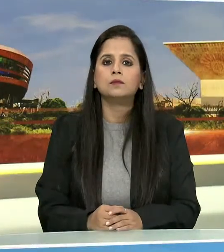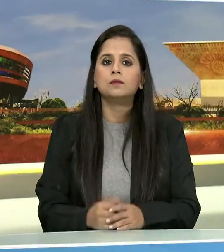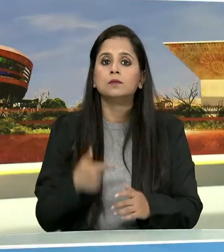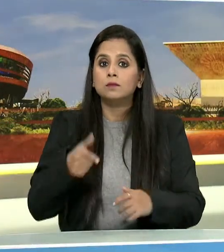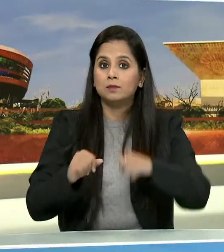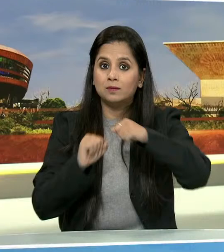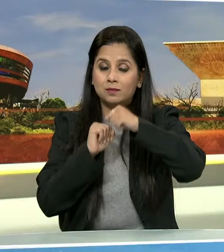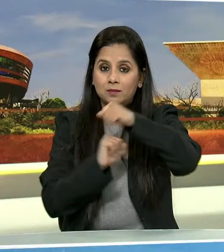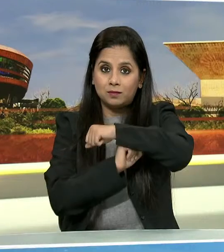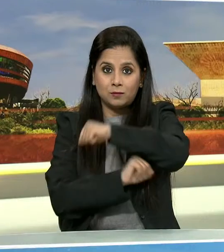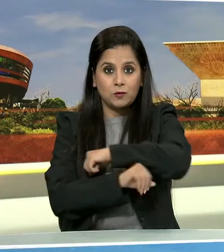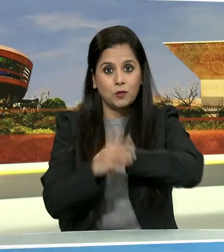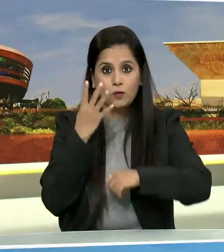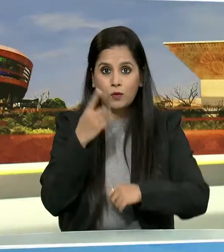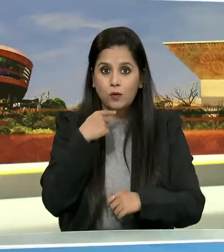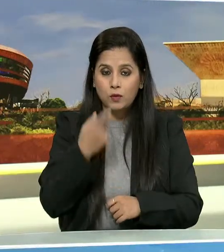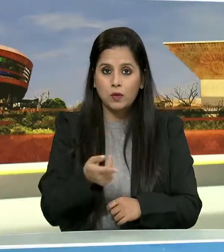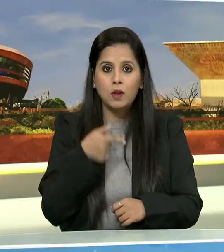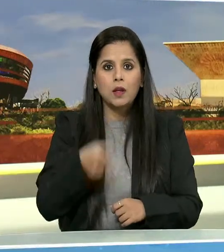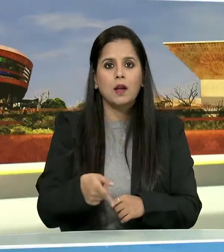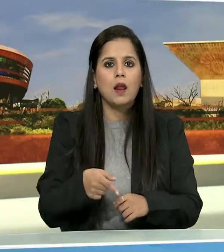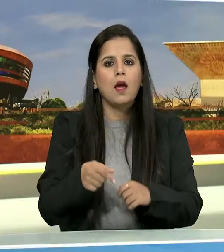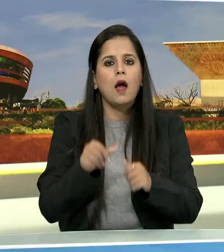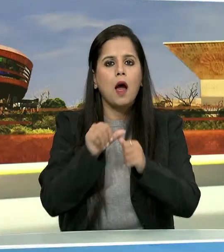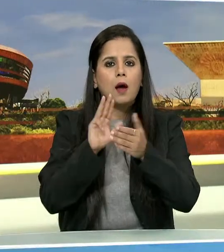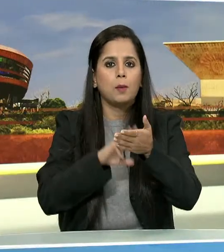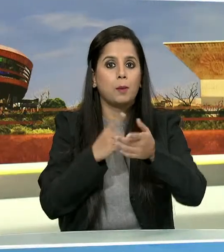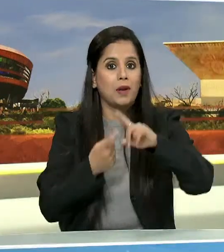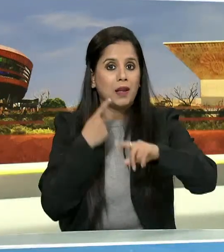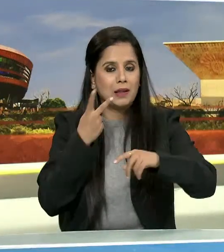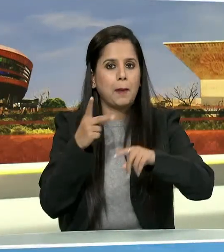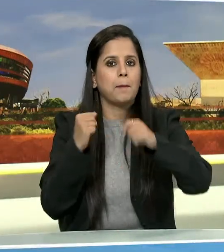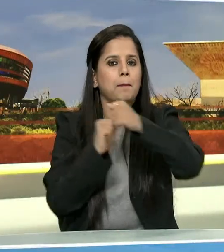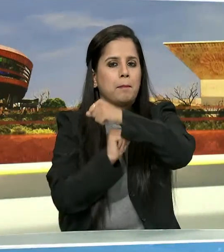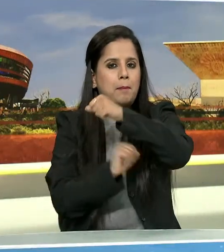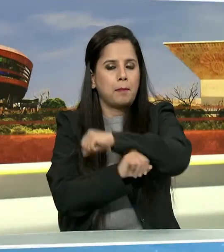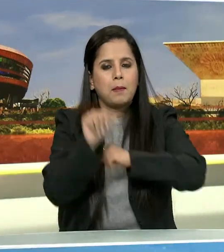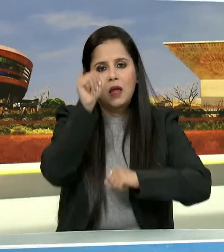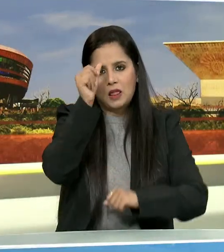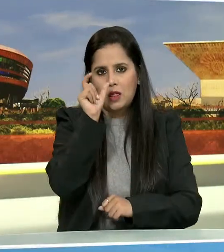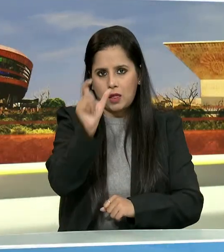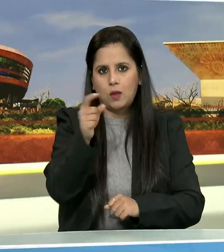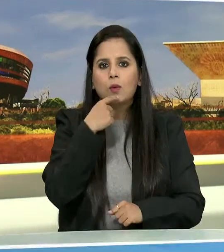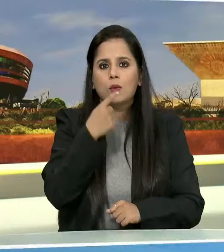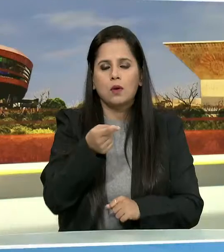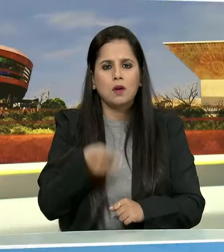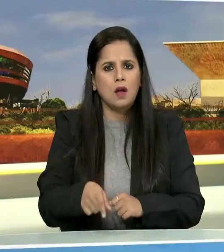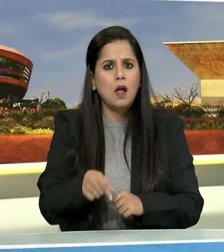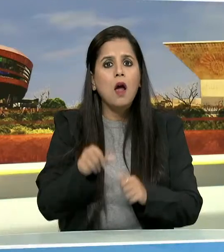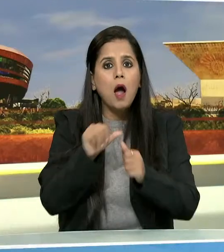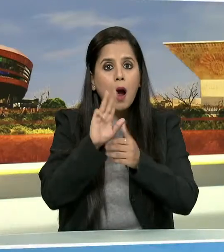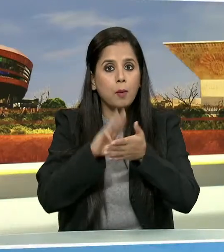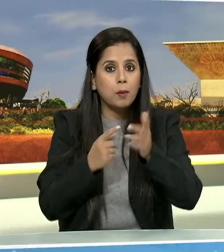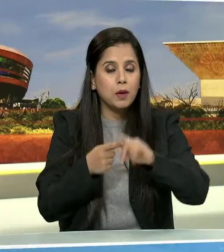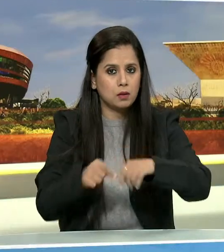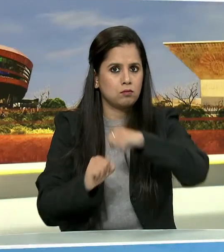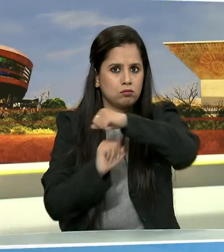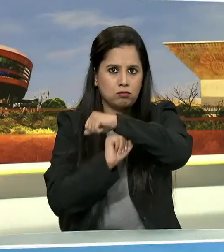मैंने अमरित स्तंब भी कहता हूं ये अमरित स्तंब है